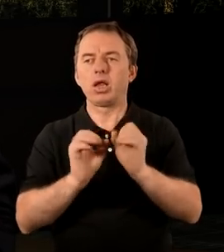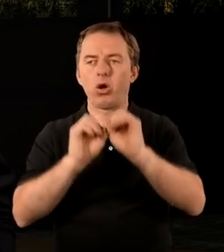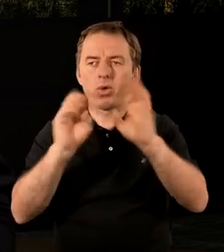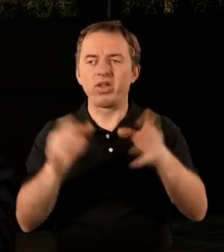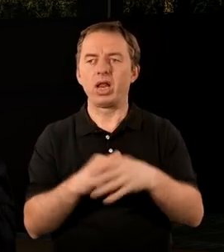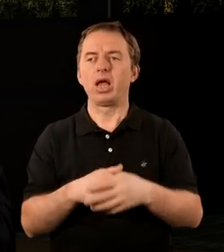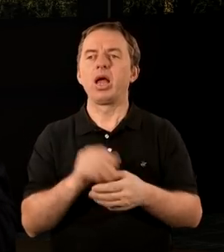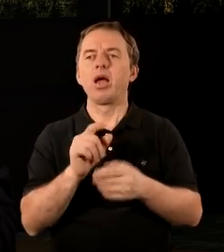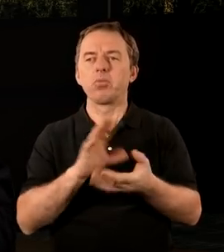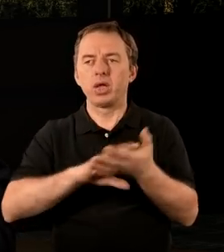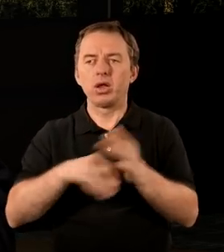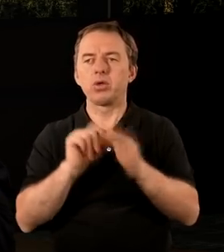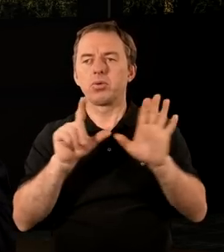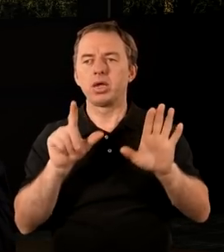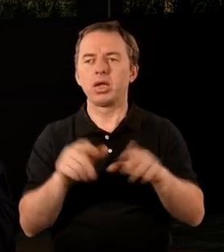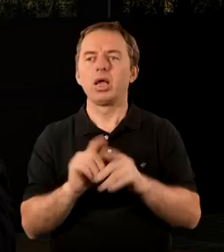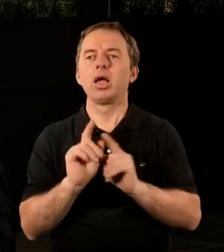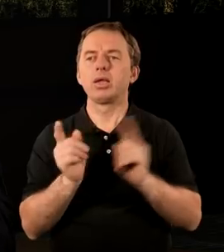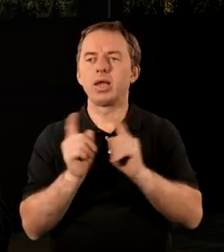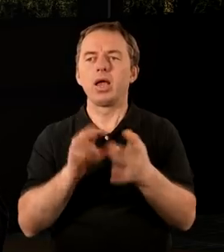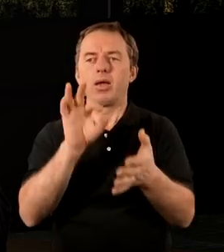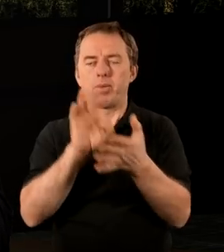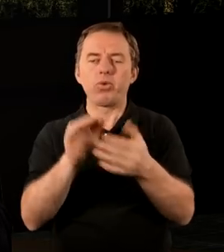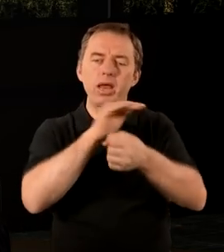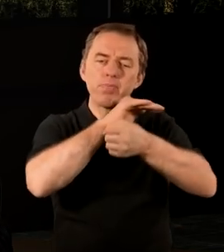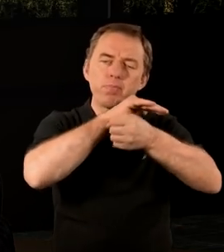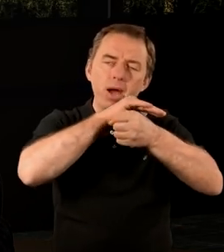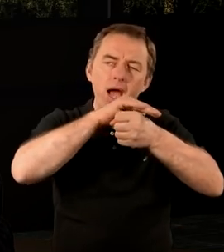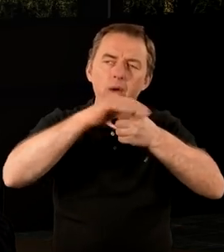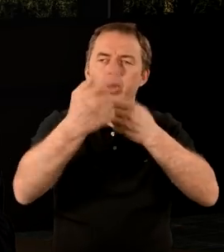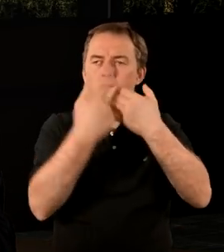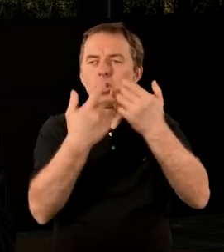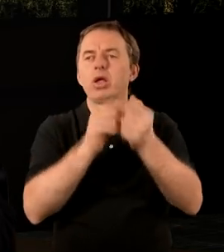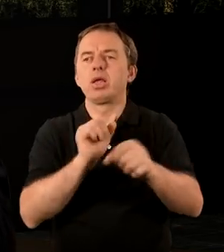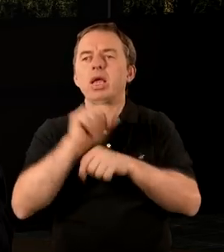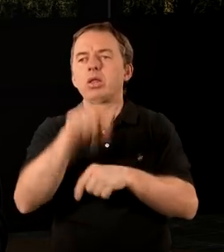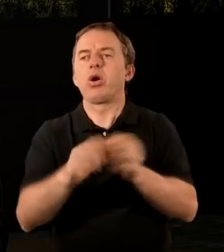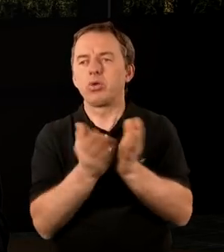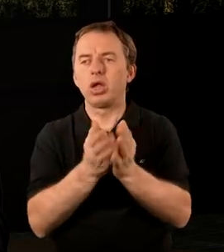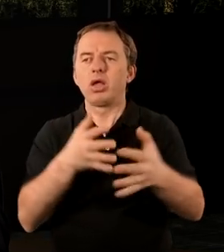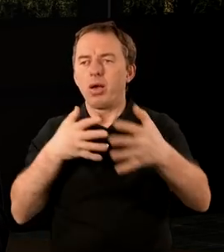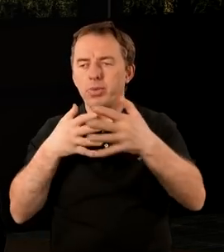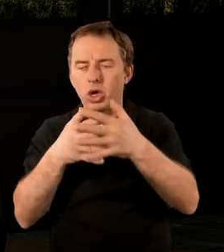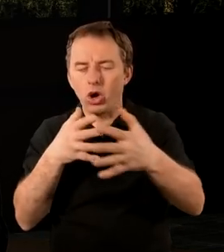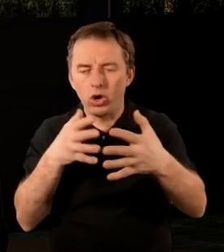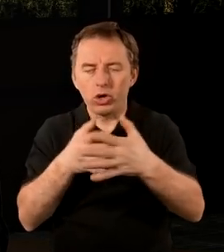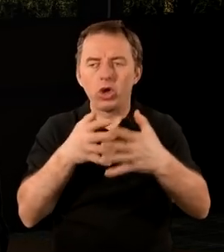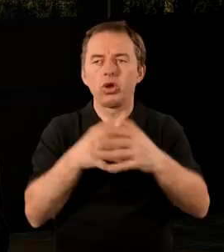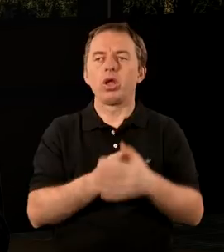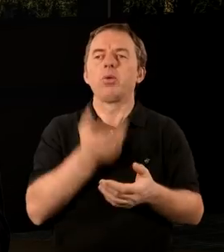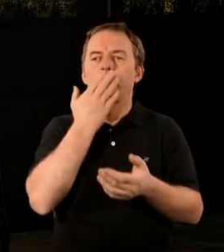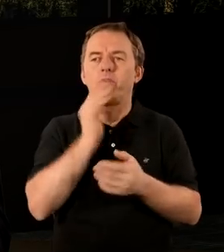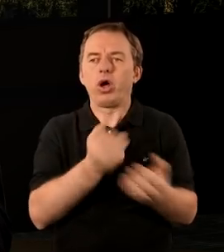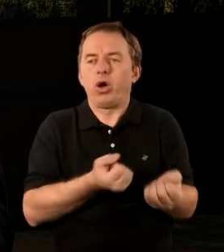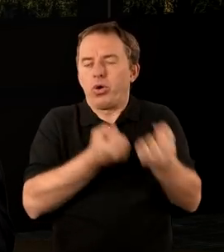Apokalipsy, a więc biblijna siódemka, czyli symbol pewnej pełni. Jest to też księga prorocza, a więc